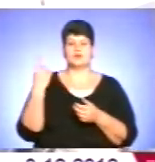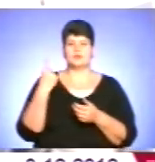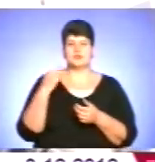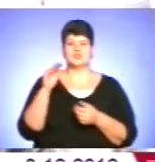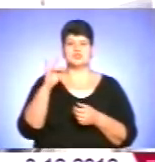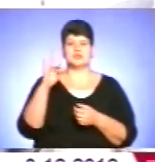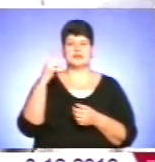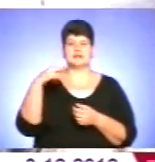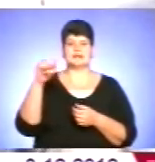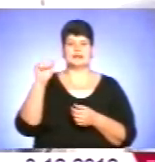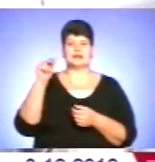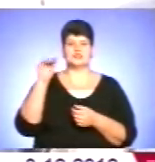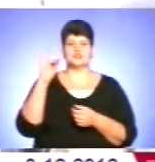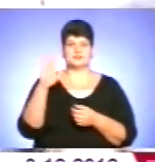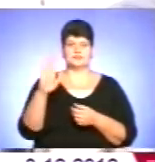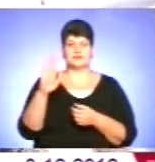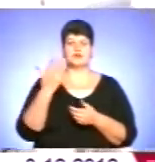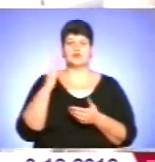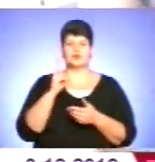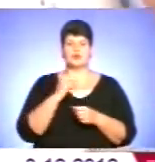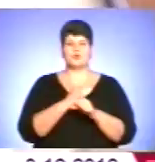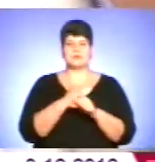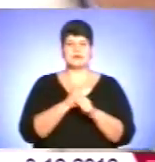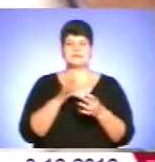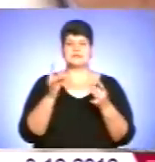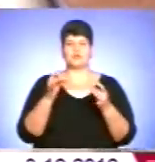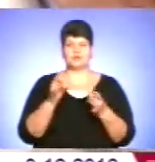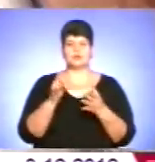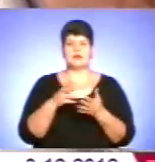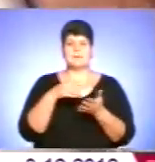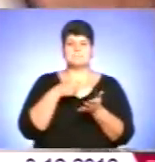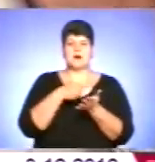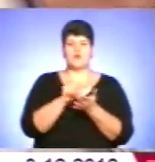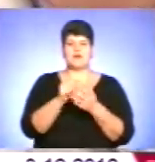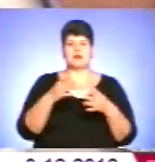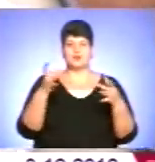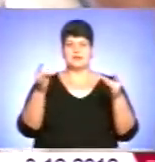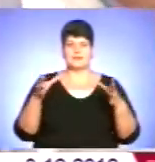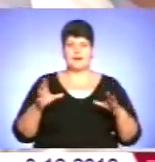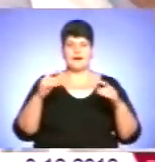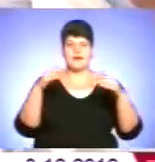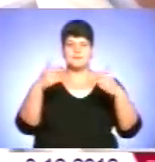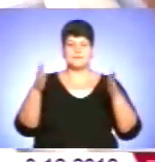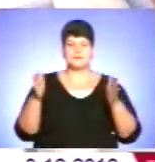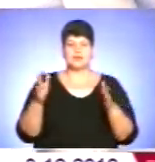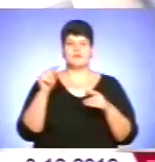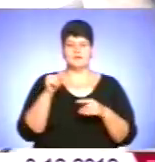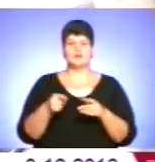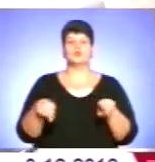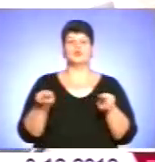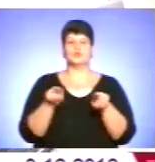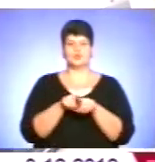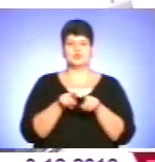виробляє сировину для пакувальної тари, він же тут же поставив